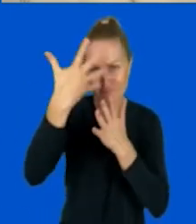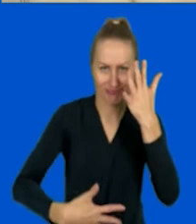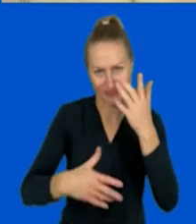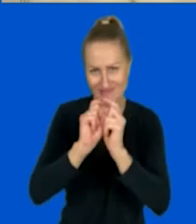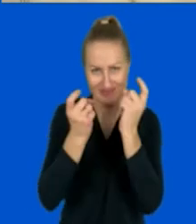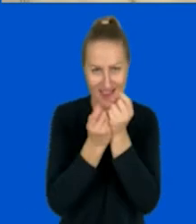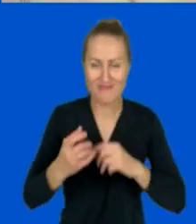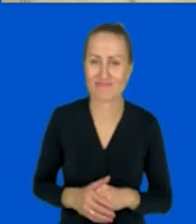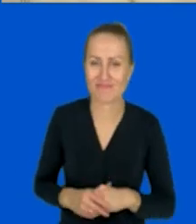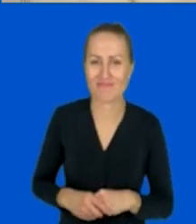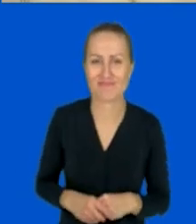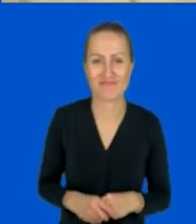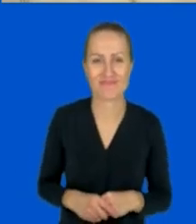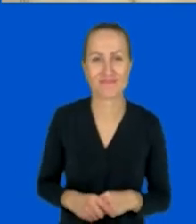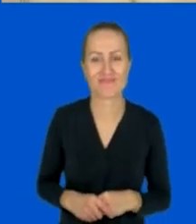Tak.